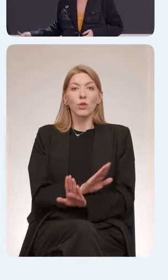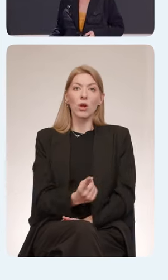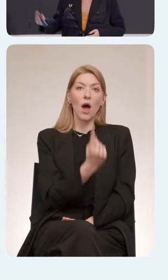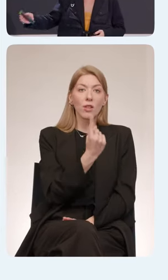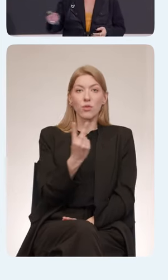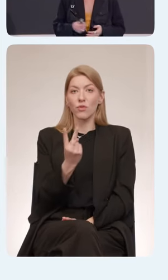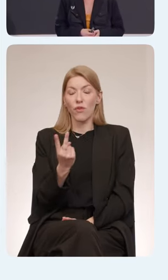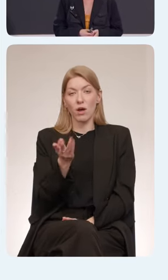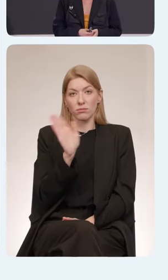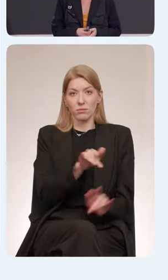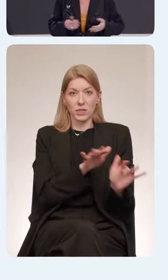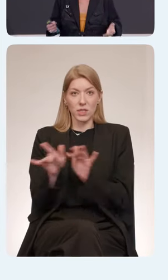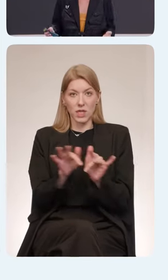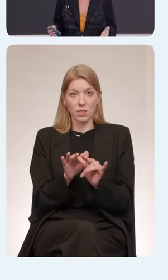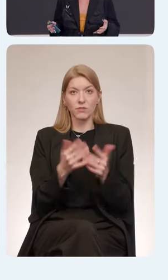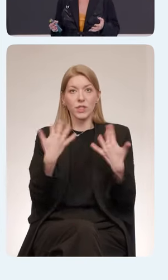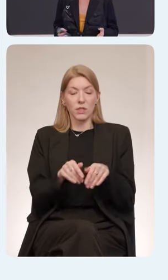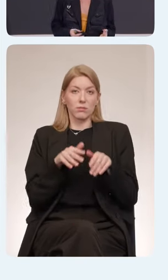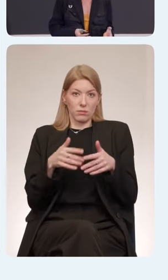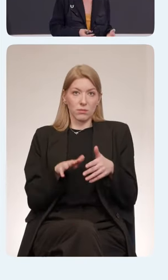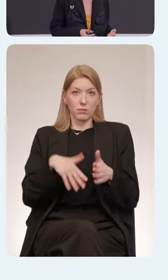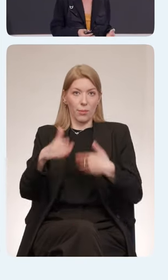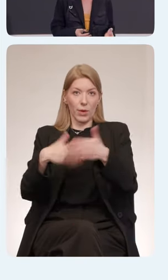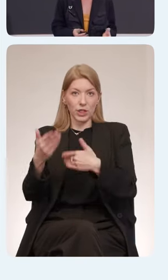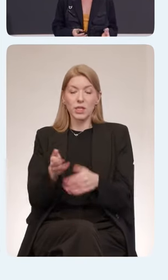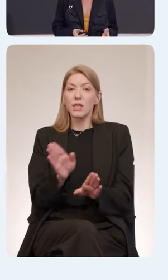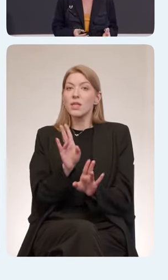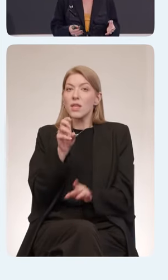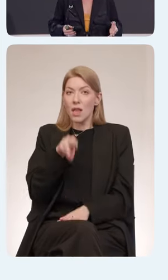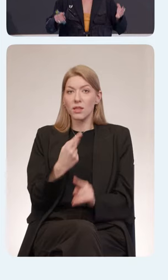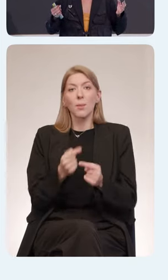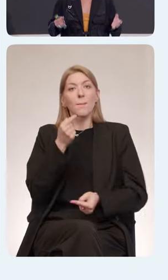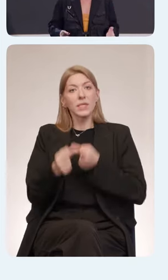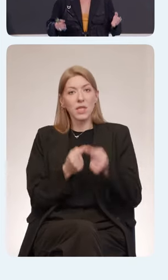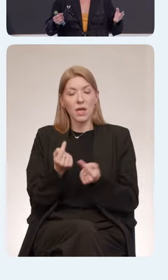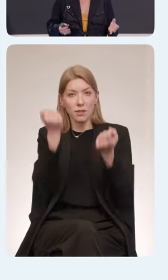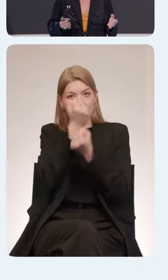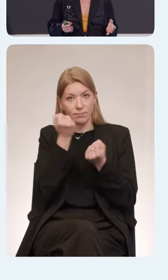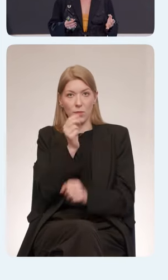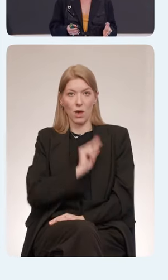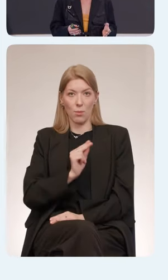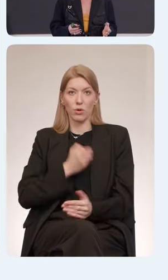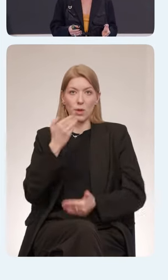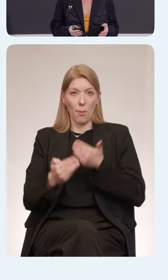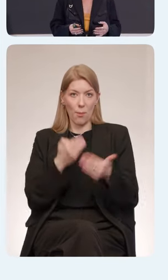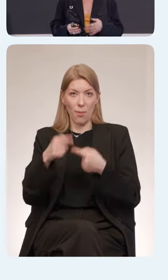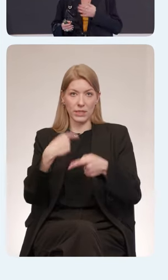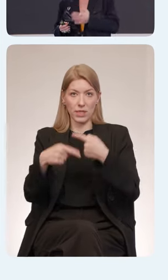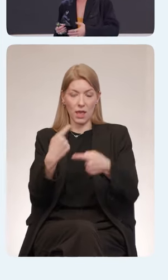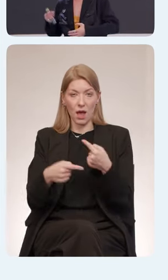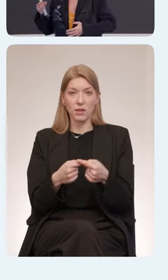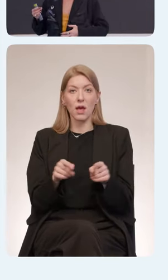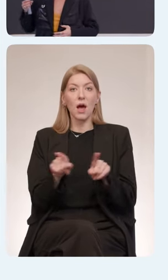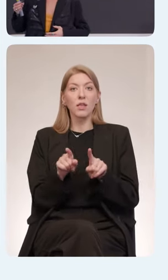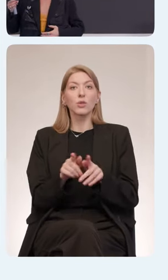сделали и пошли, и вы молодцы. Это не про формальные выполнения KPI. Это про то, чтобы добежать ваш марафон. И более